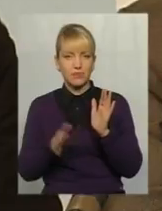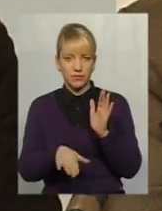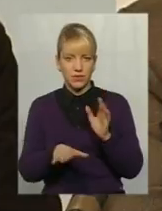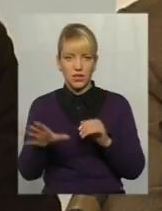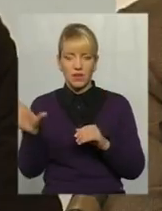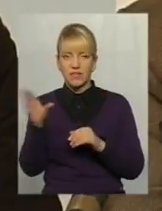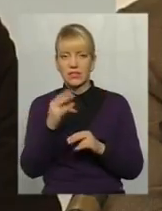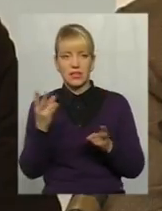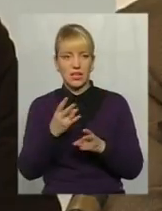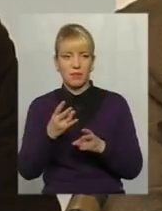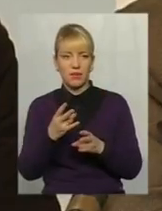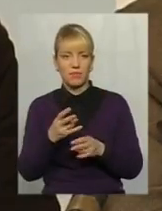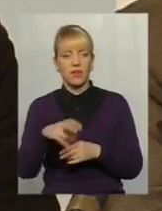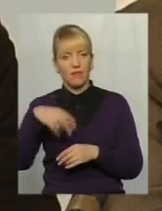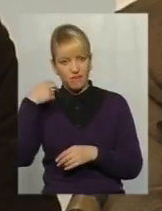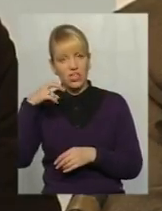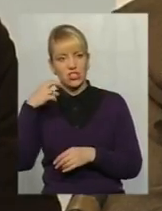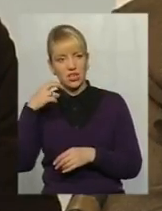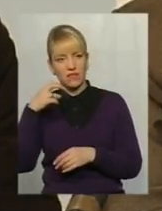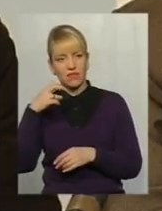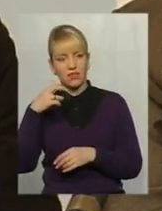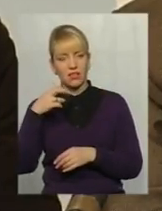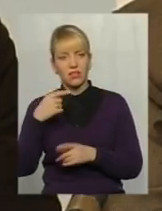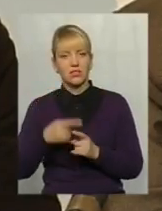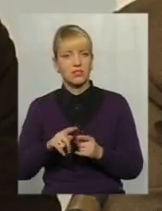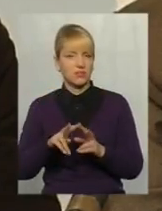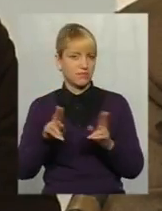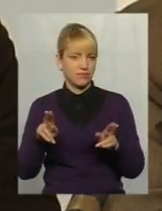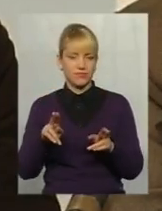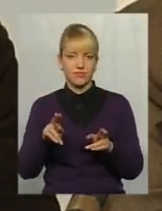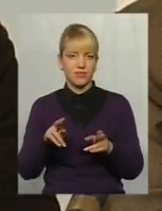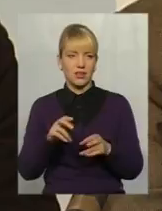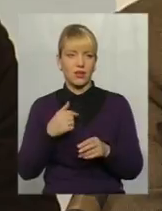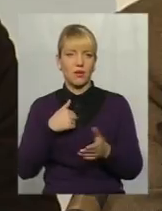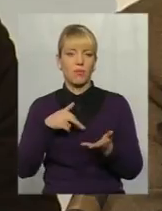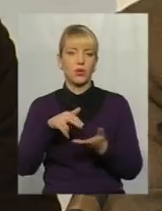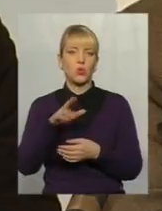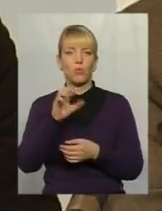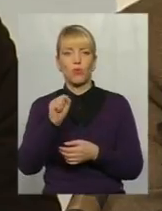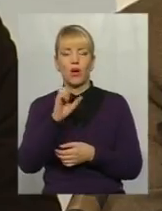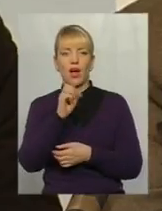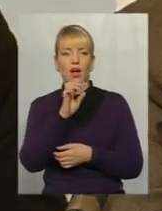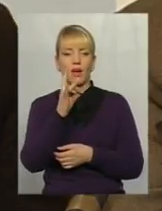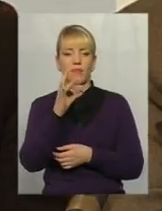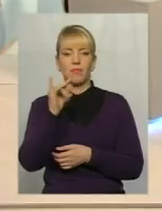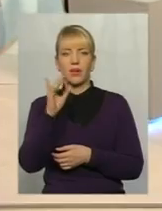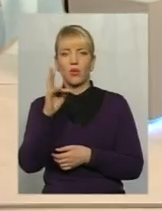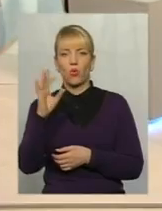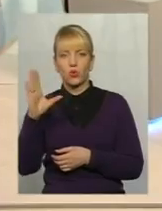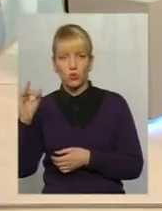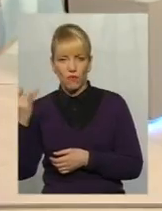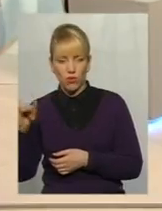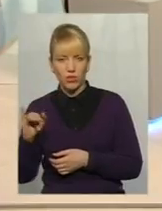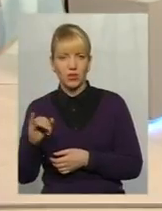Кругом треба Вишневу. Ну, той самий стереотип спрацьовує. Пройдусь по Абрікосово і свірну на Вінограднею.